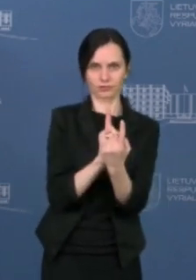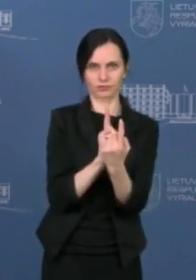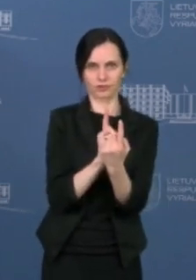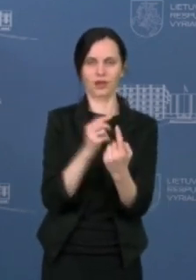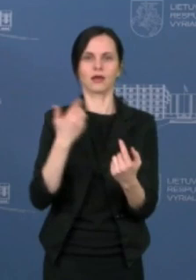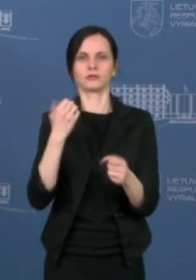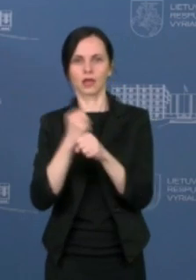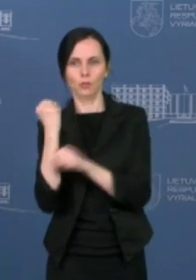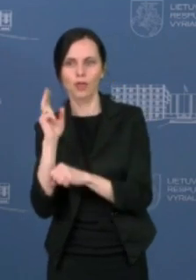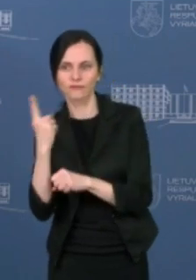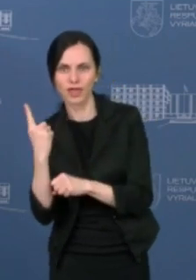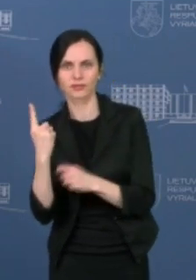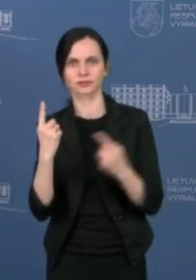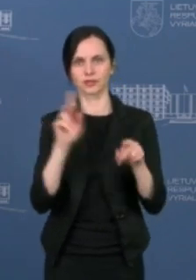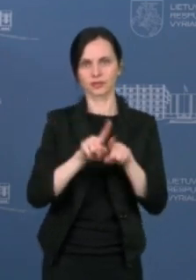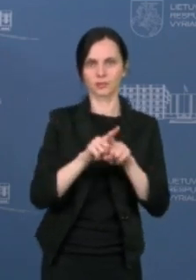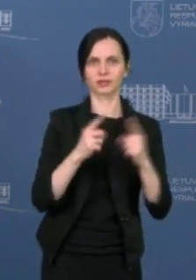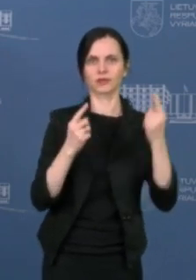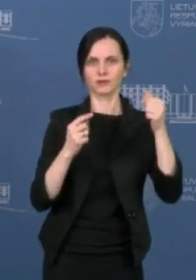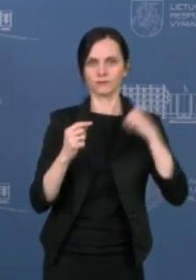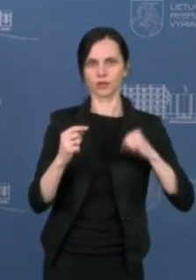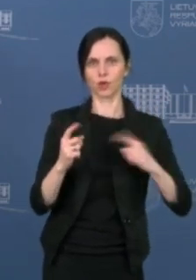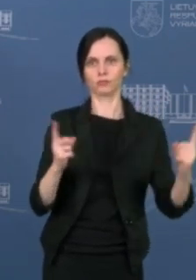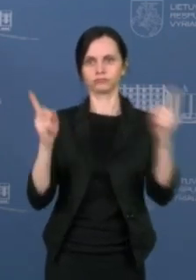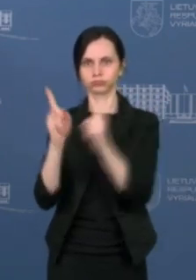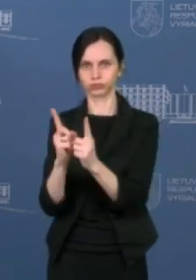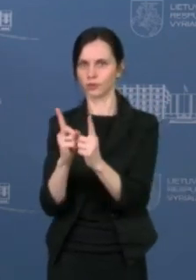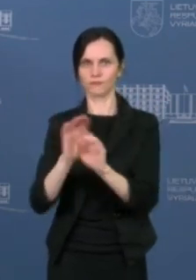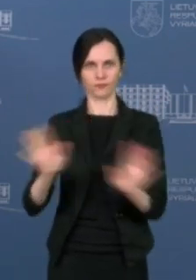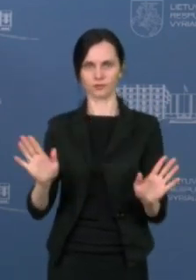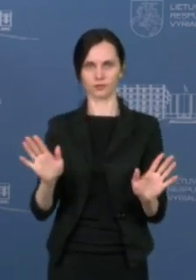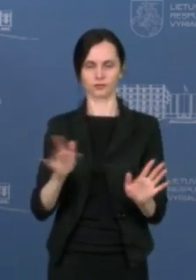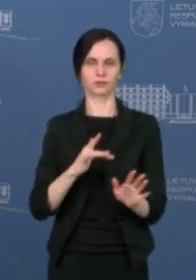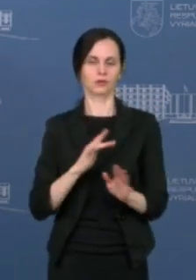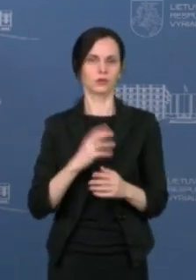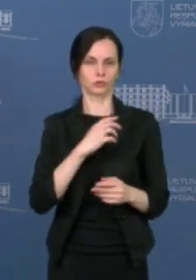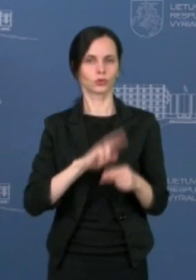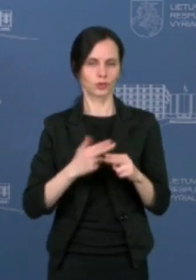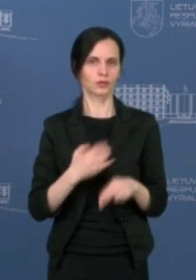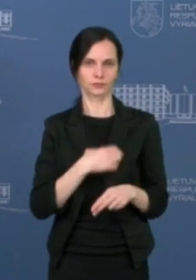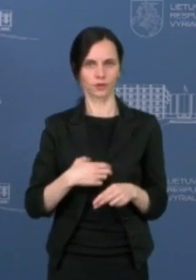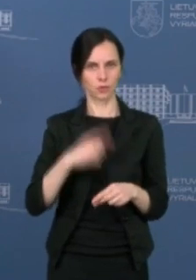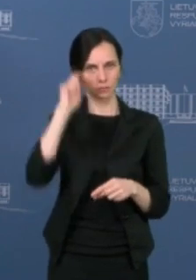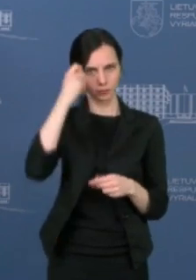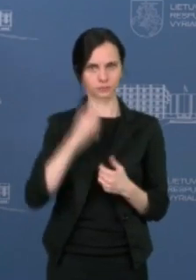tikės ir paslaugą pasinaudoti vienas klientas. Tai šitą irgi taip pat ir, manau, yra svarbu pažymėti.